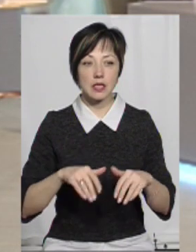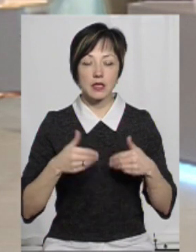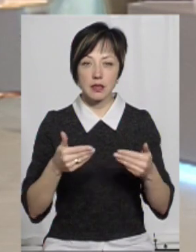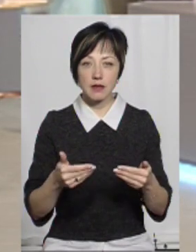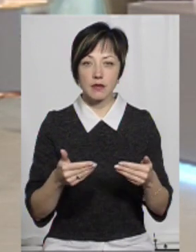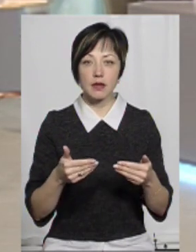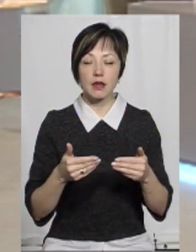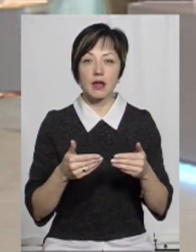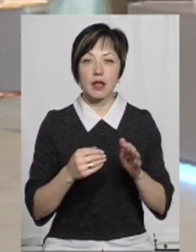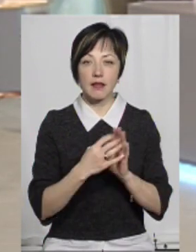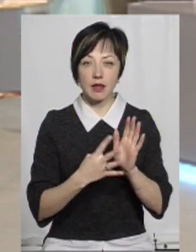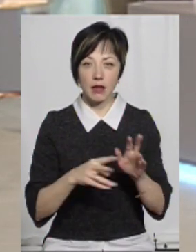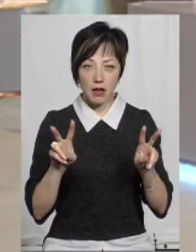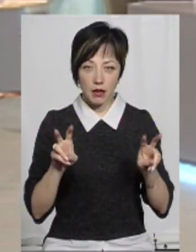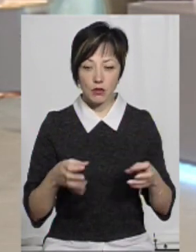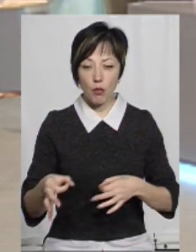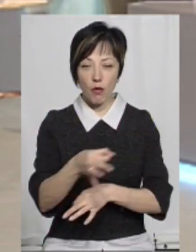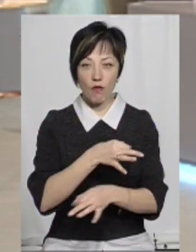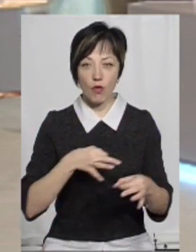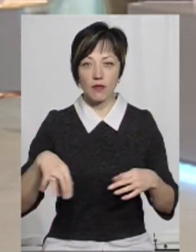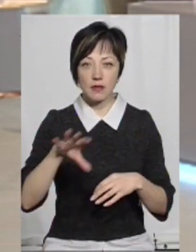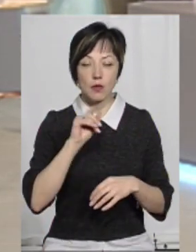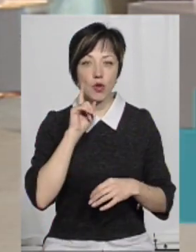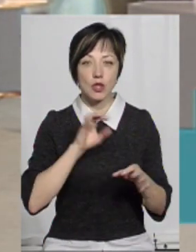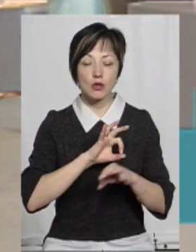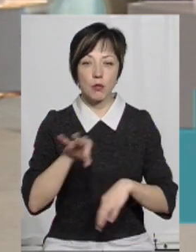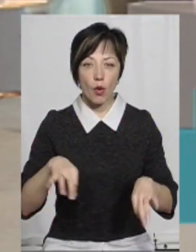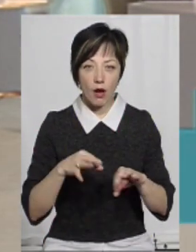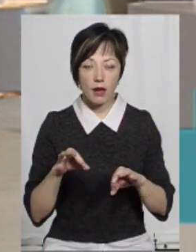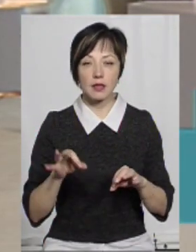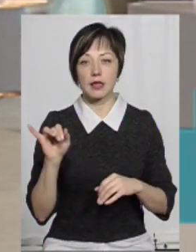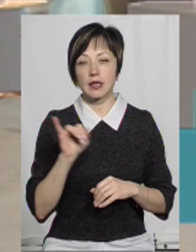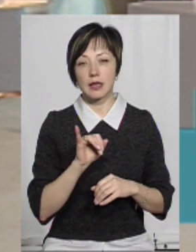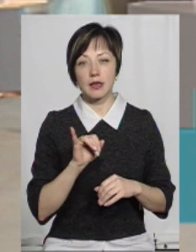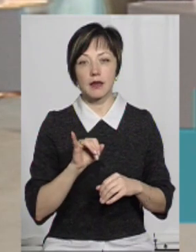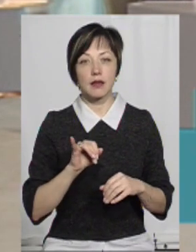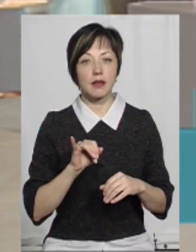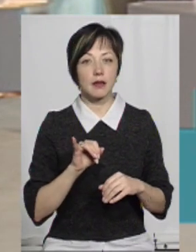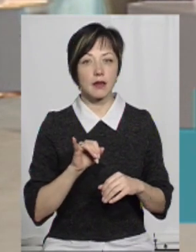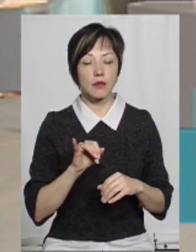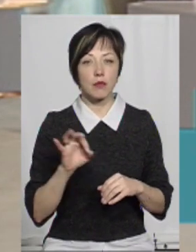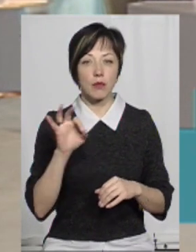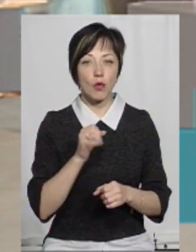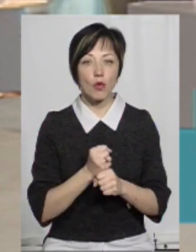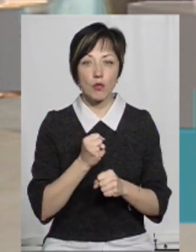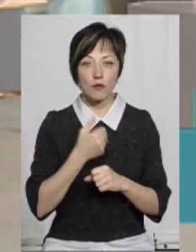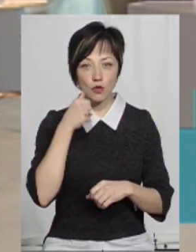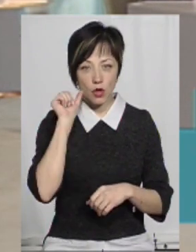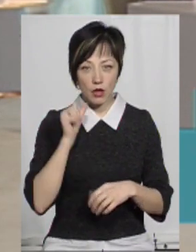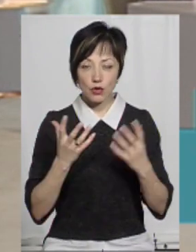ініціатива 19, в якому говарювалися всі молодіжні проекти. І в плані роботи